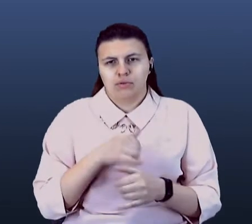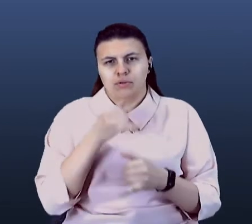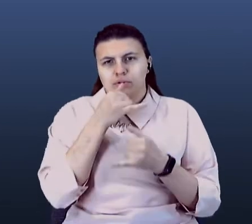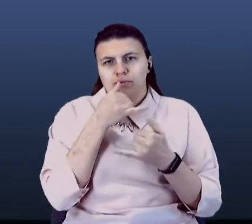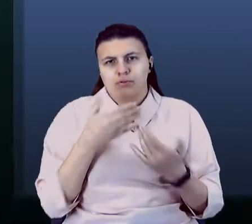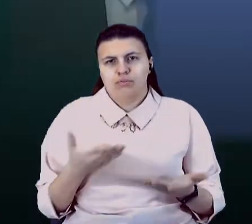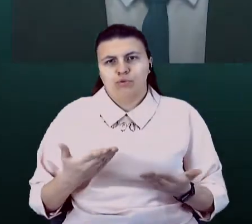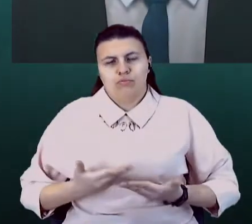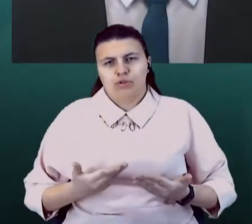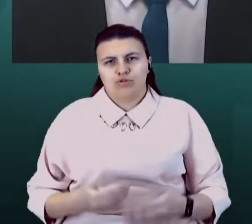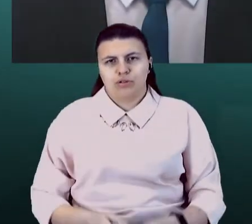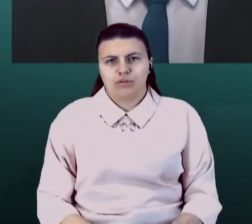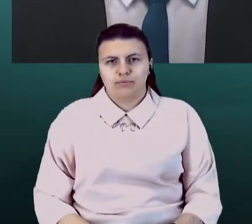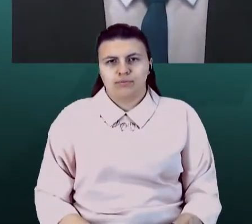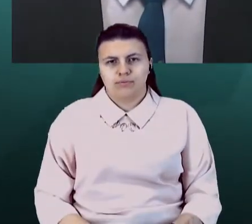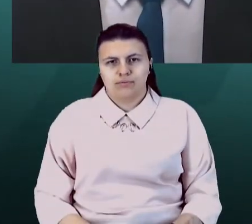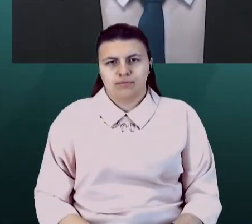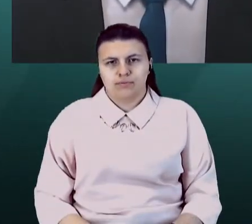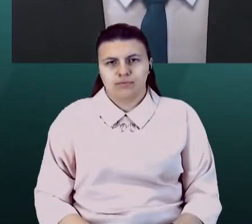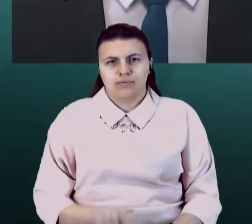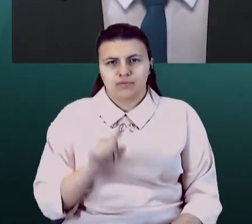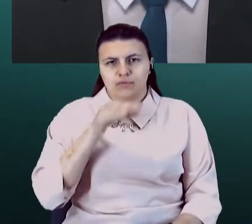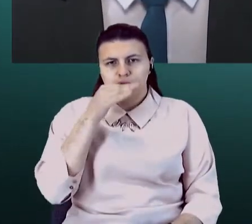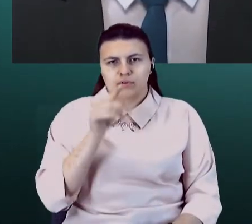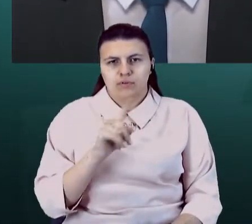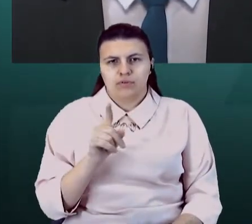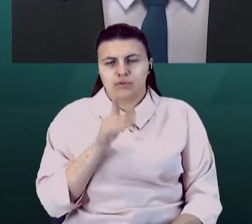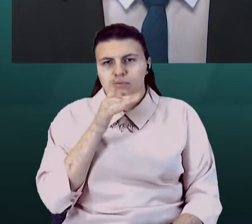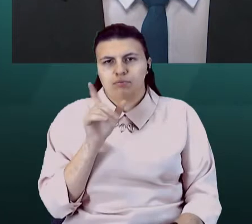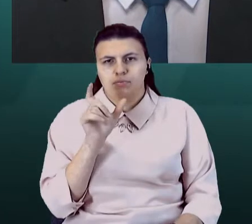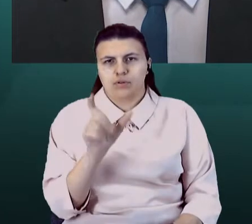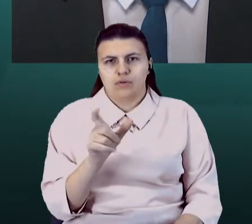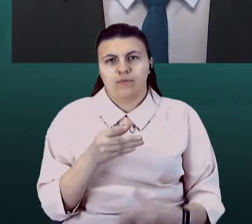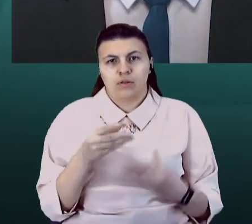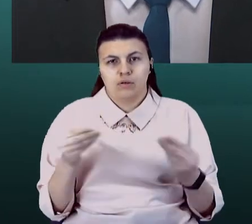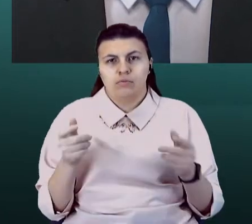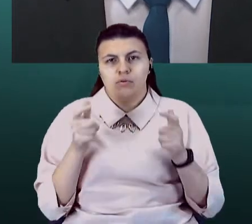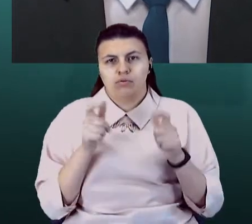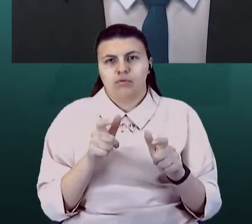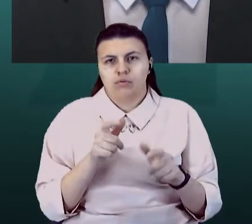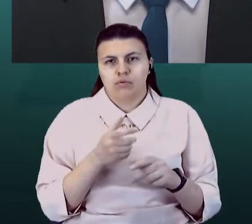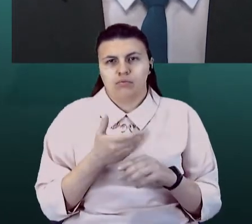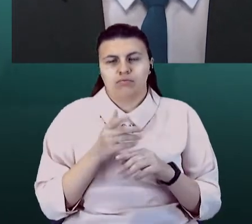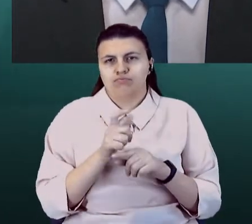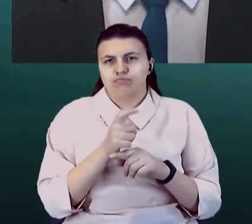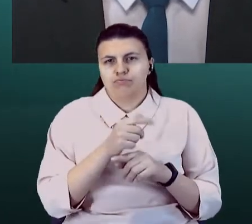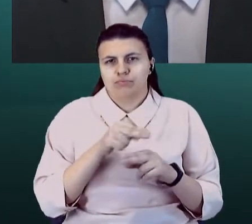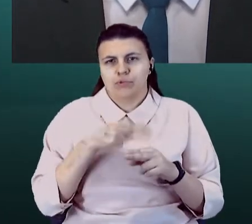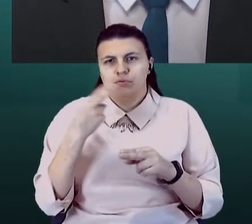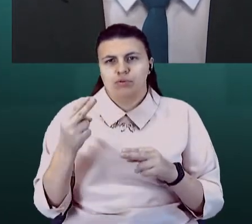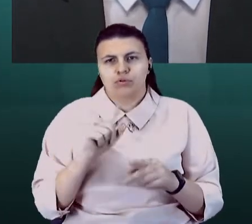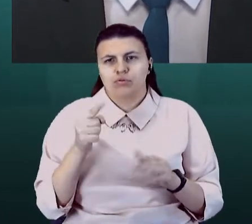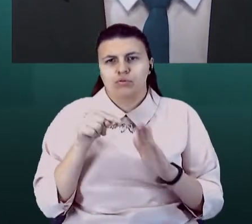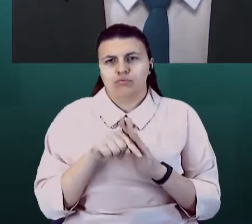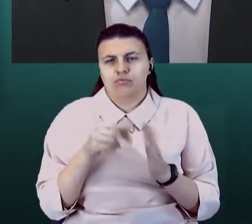Ви сказали про те, що за період весняного карантину накопочились борги. Що це за суми, якщо можете розкажіть, звісно?